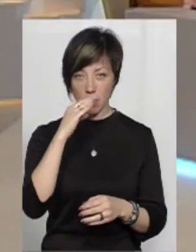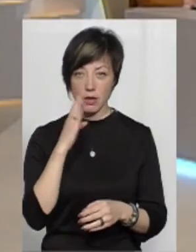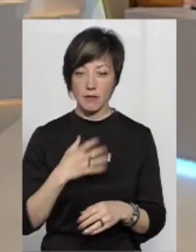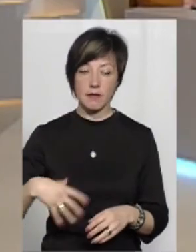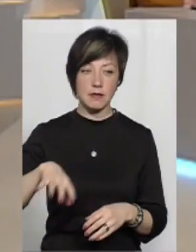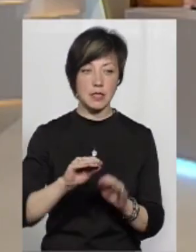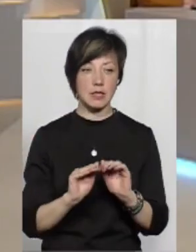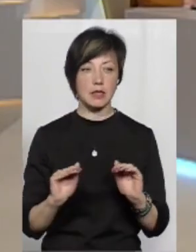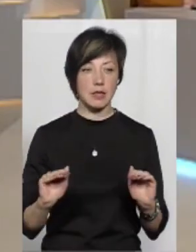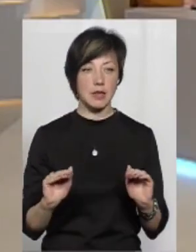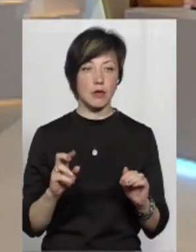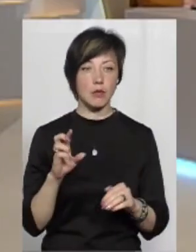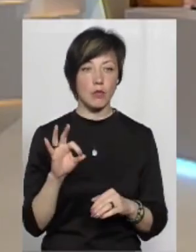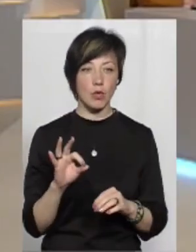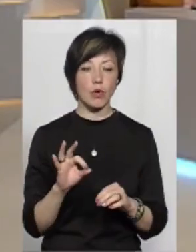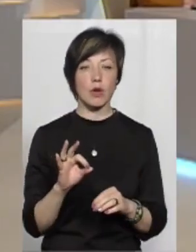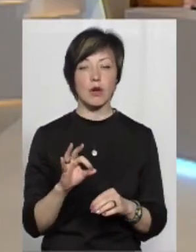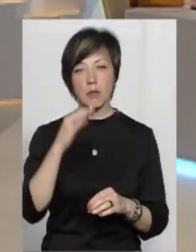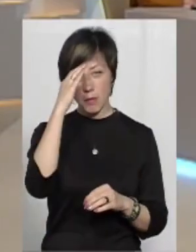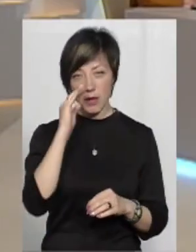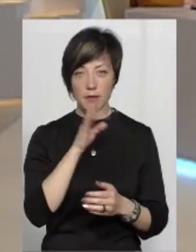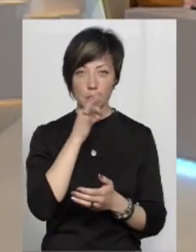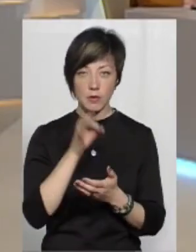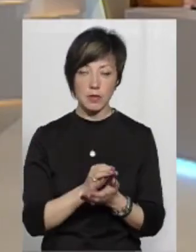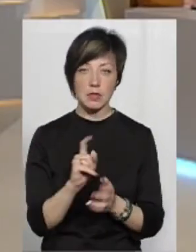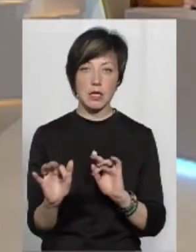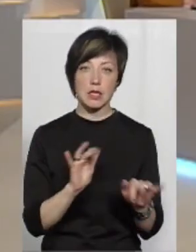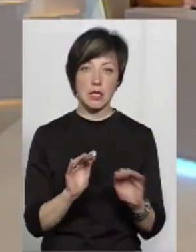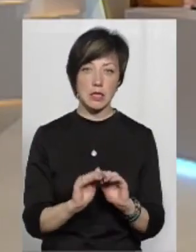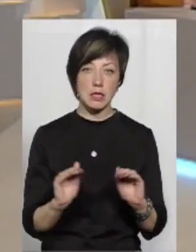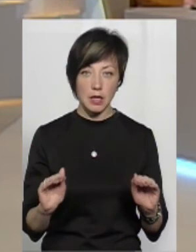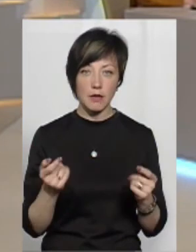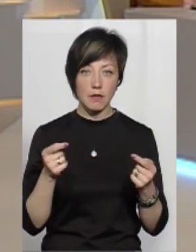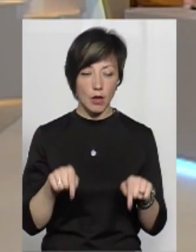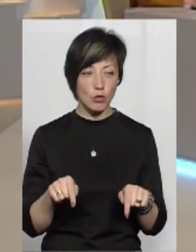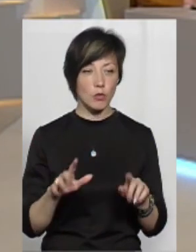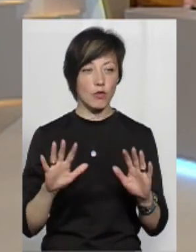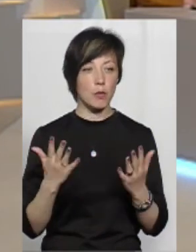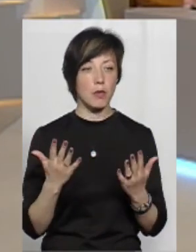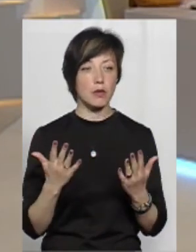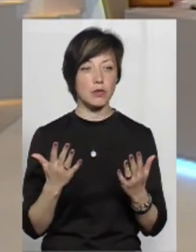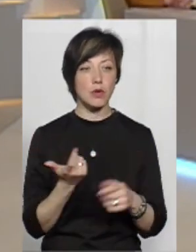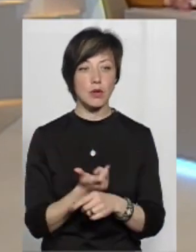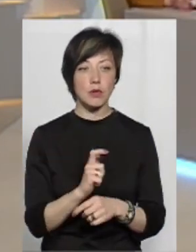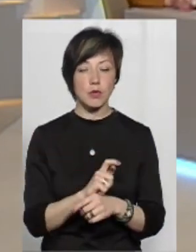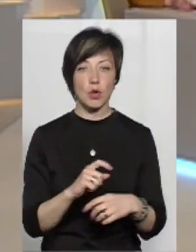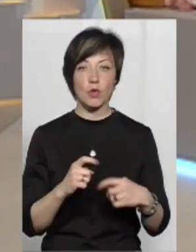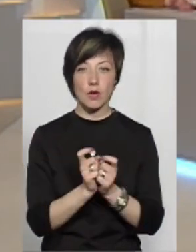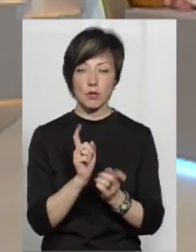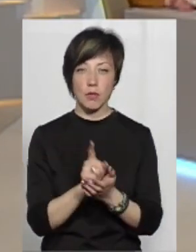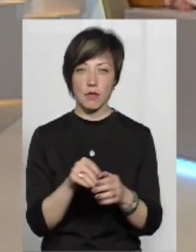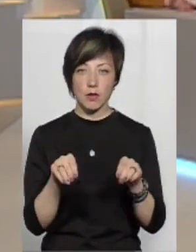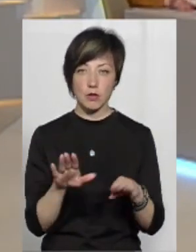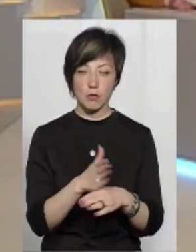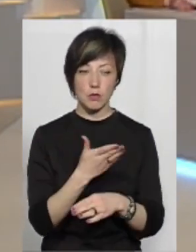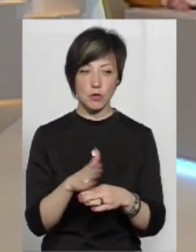усіх дітей. Тому що батьки несуть відповідальність за дії дітей, і в даному випадку більш конфлікт має